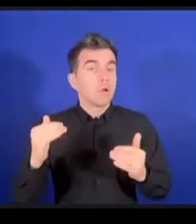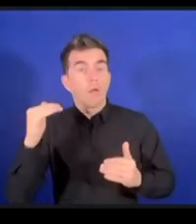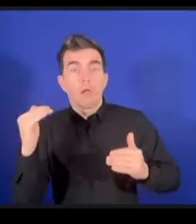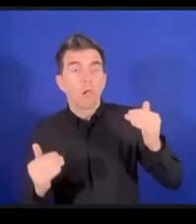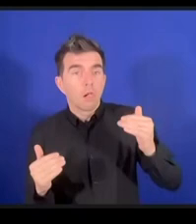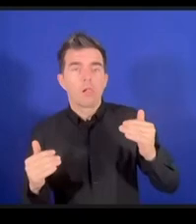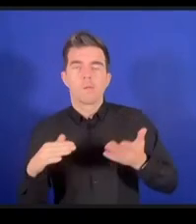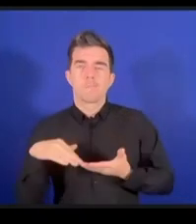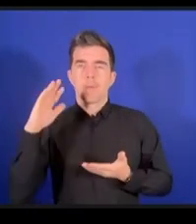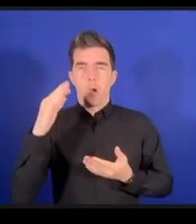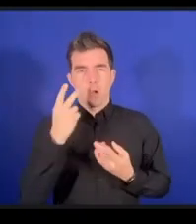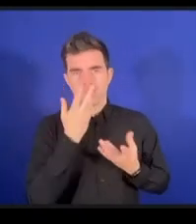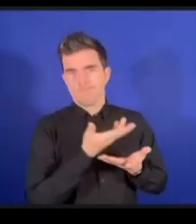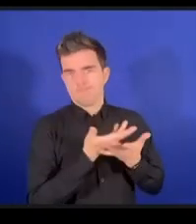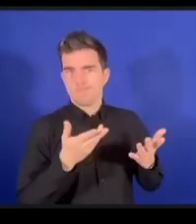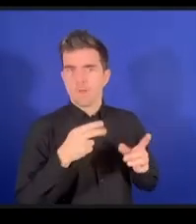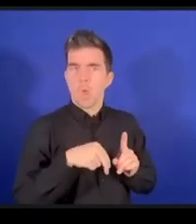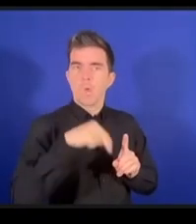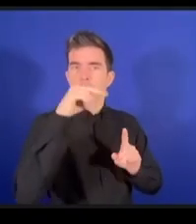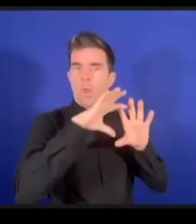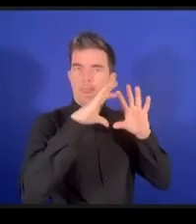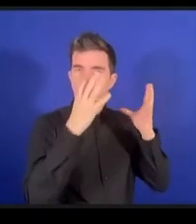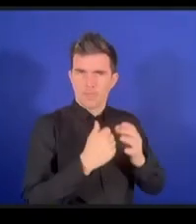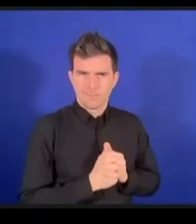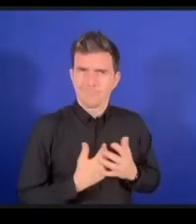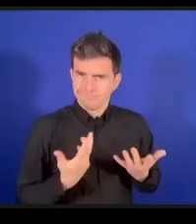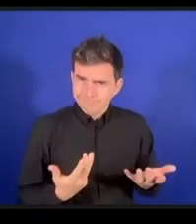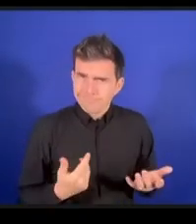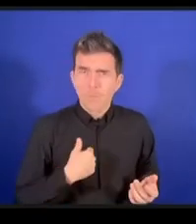シビリティの障壁障害があるため